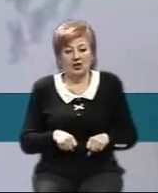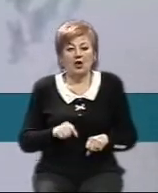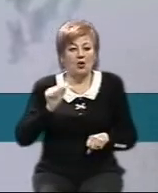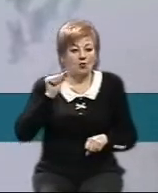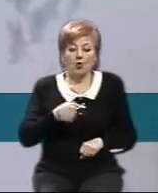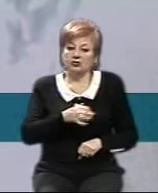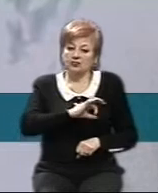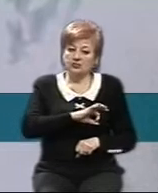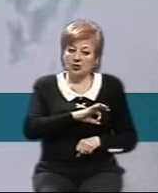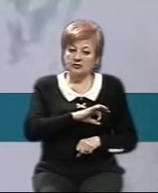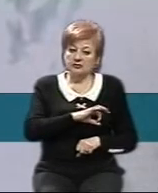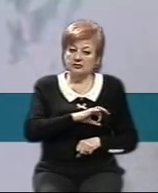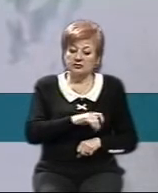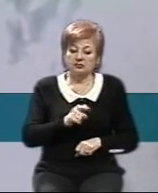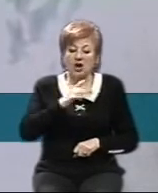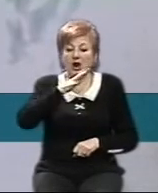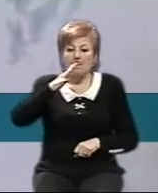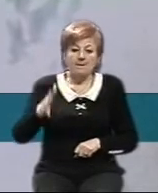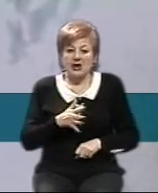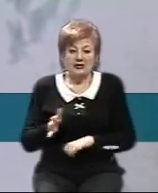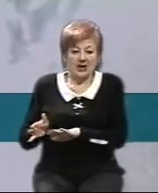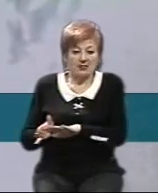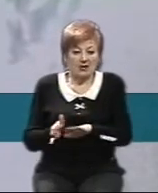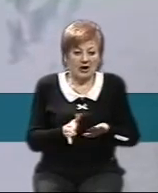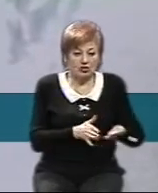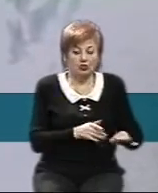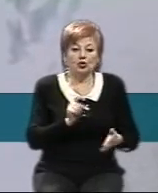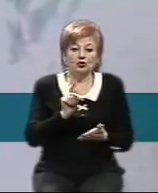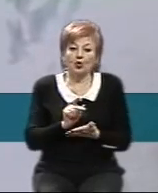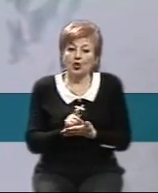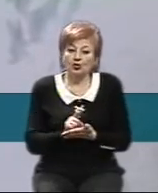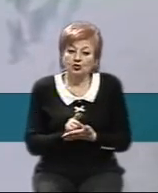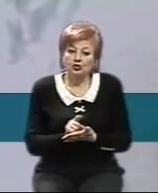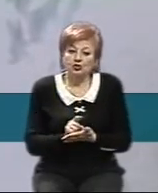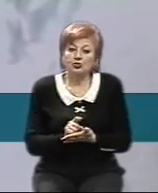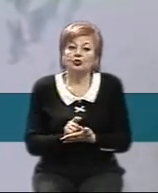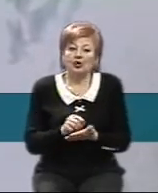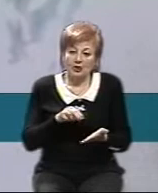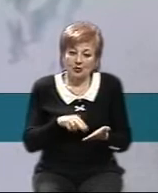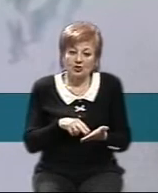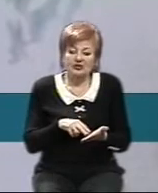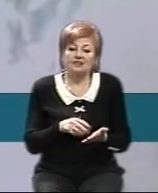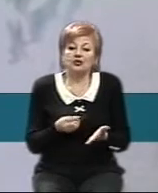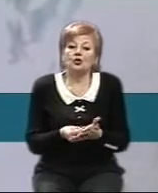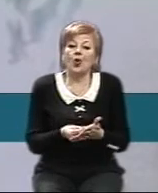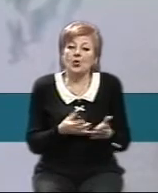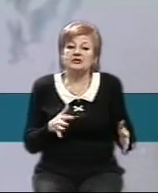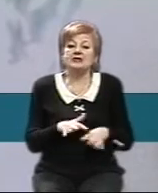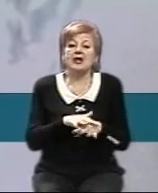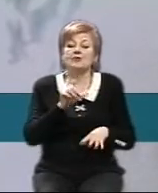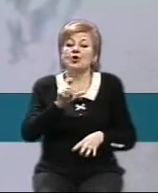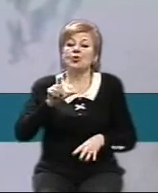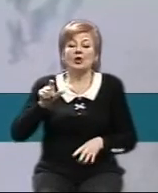скористатися. Тобто, пройшло 5 років, і має бути поставлена, зроблена оцінка громадянами